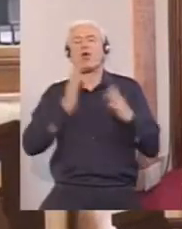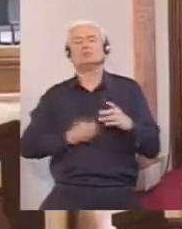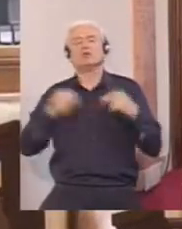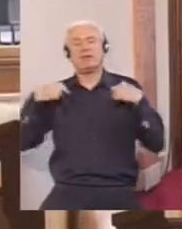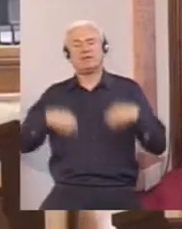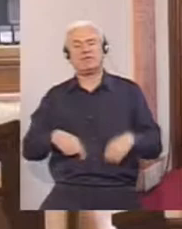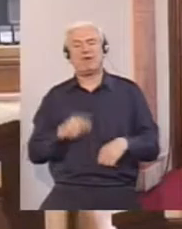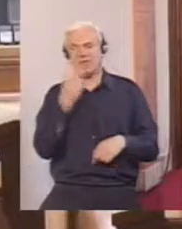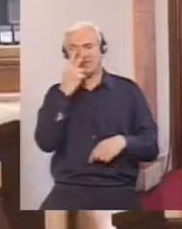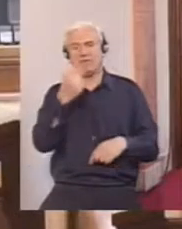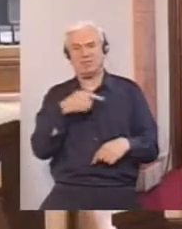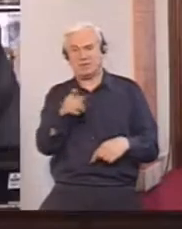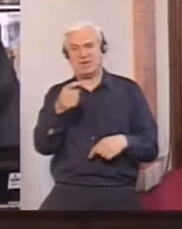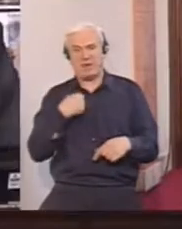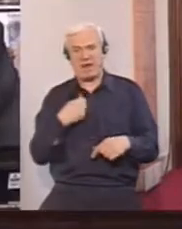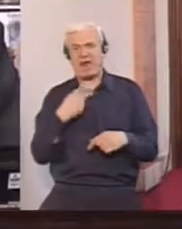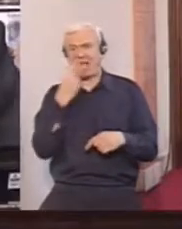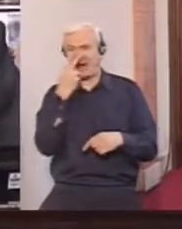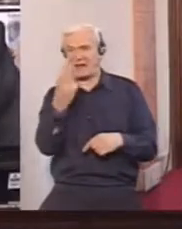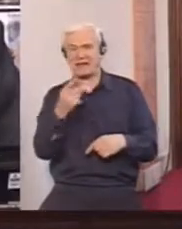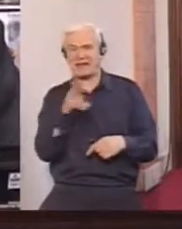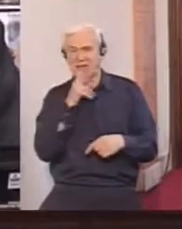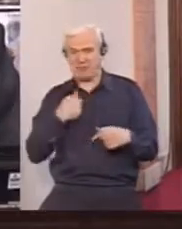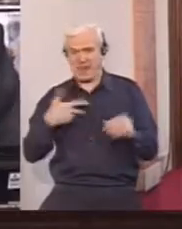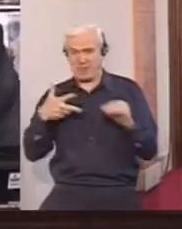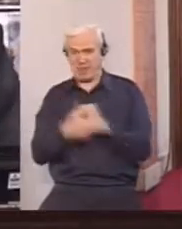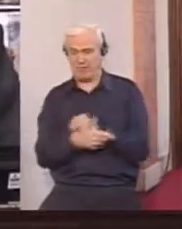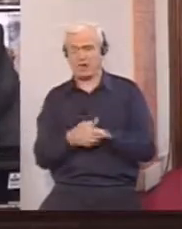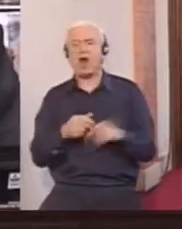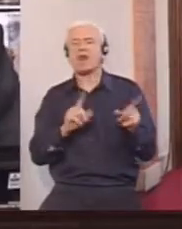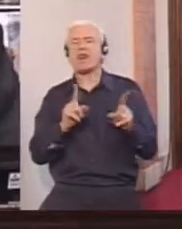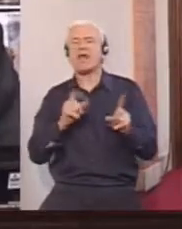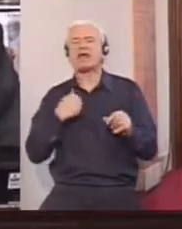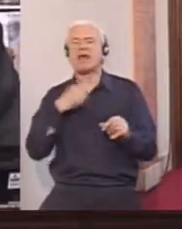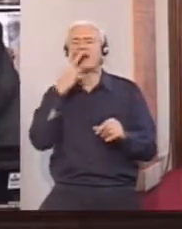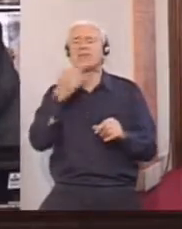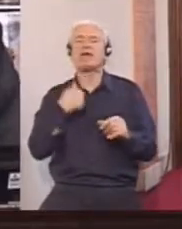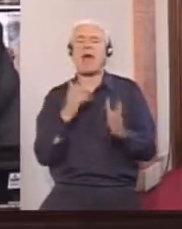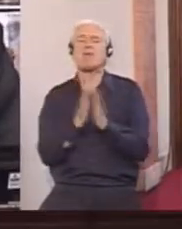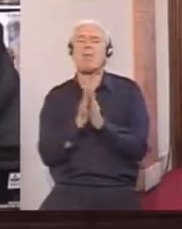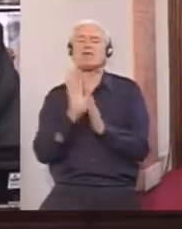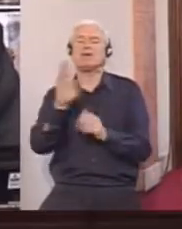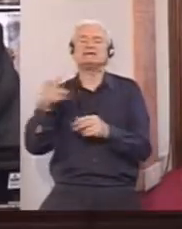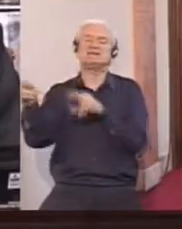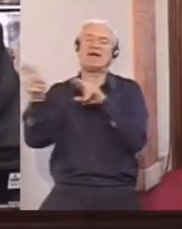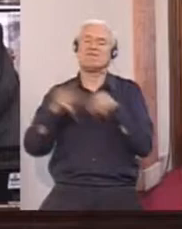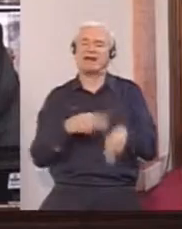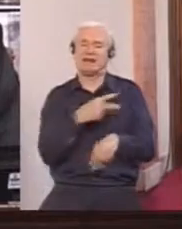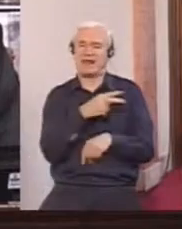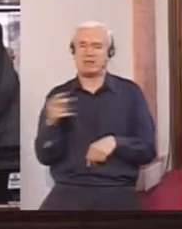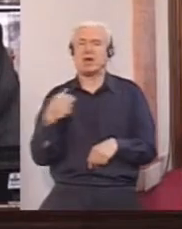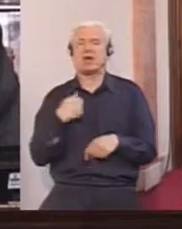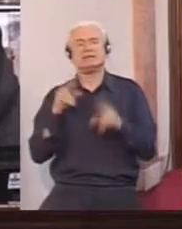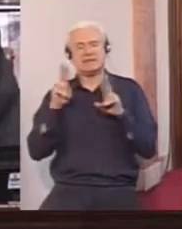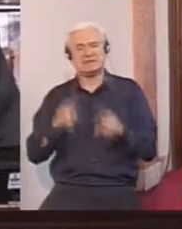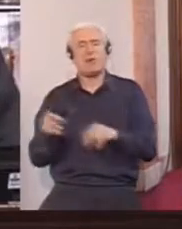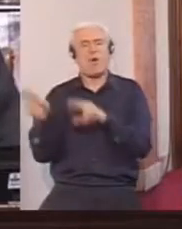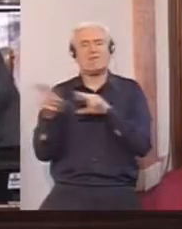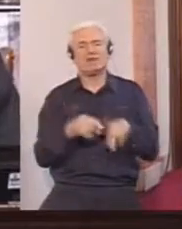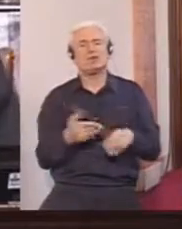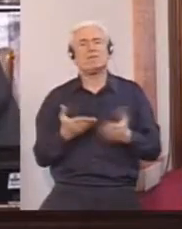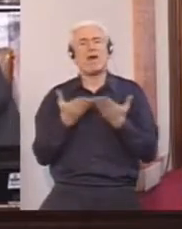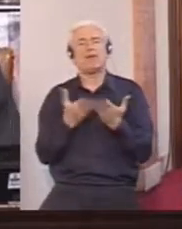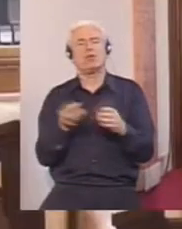Sad vidim da me gledate sa iščekivanjem da me prekinete. Ne reagojem, ali vas opet molim da se vratite. Dakle, ja se zaista vraćam na član.